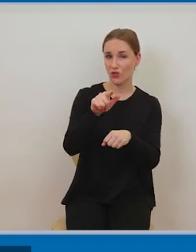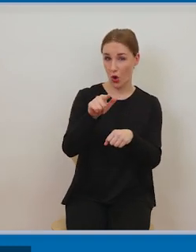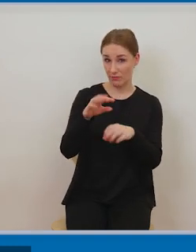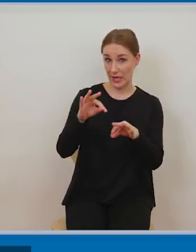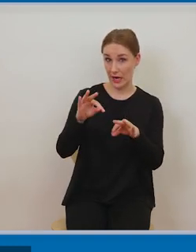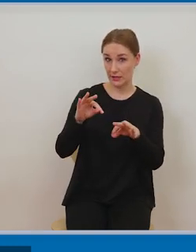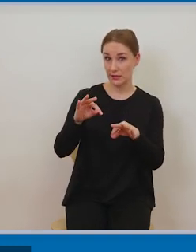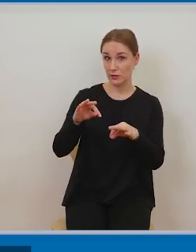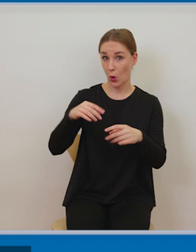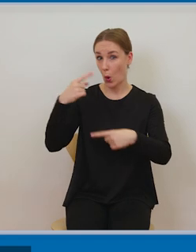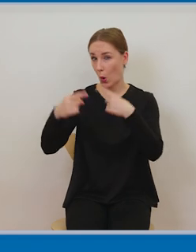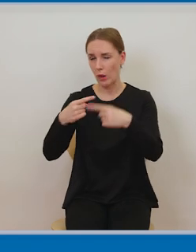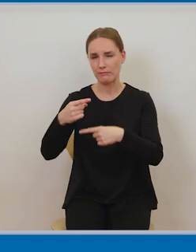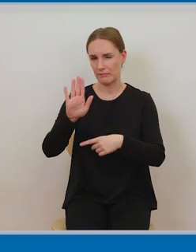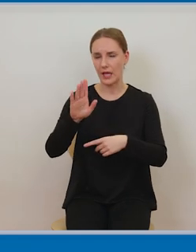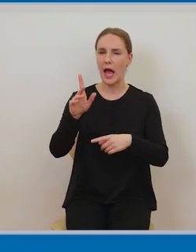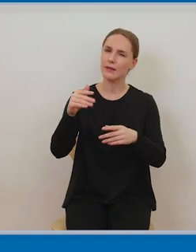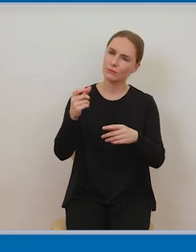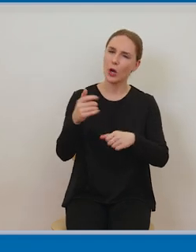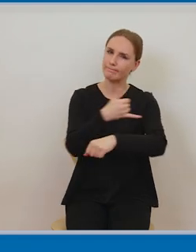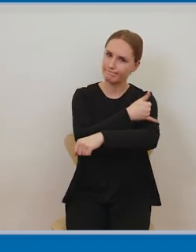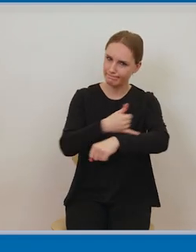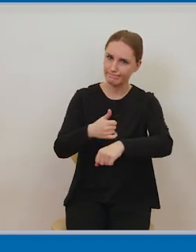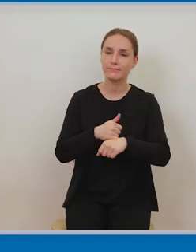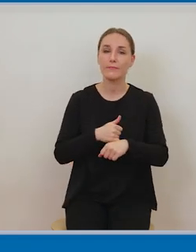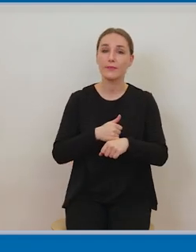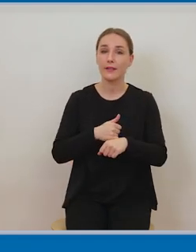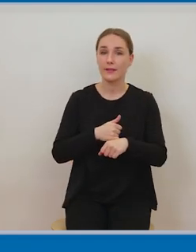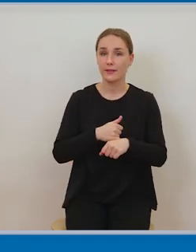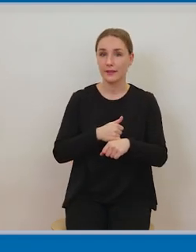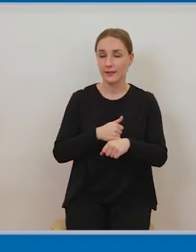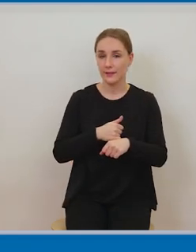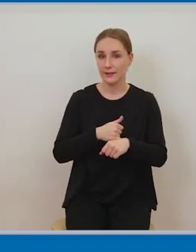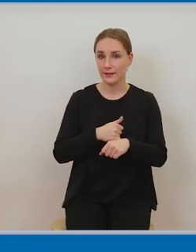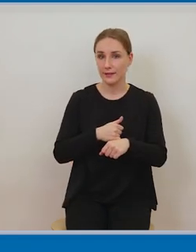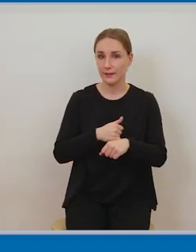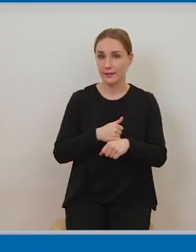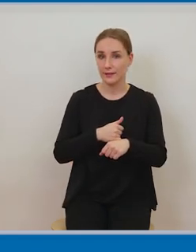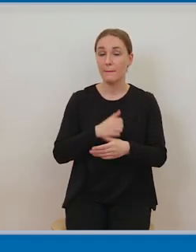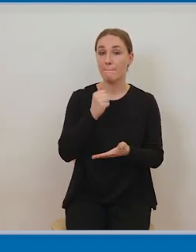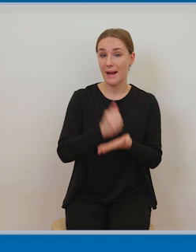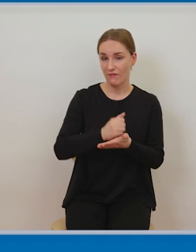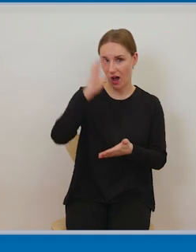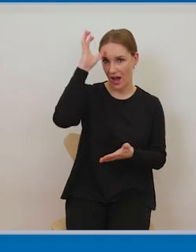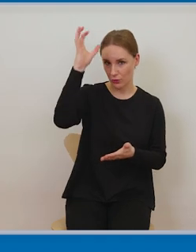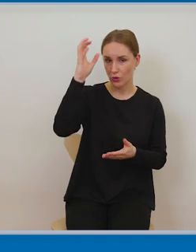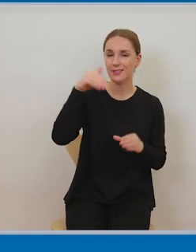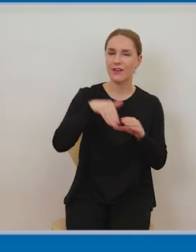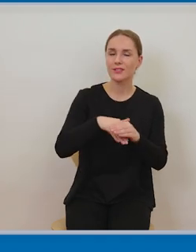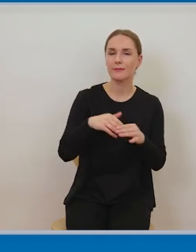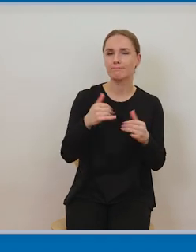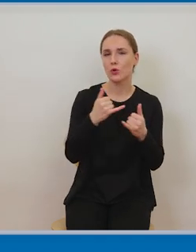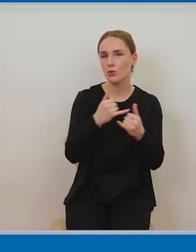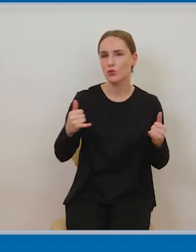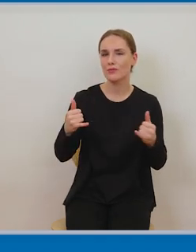szczególne zasady, krótko mówiąc, w prawie autorskim są pewne wskazówki, nakazy, zakazy dotyczące